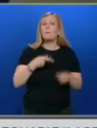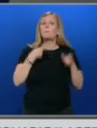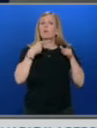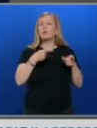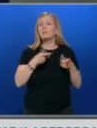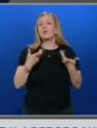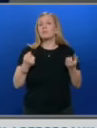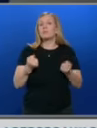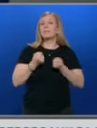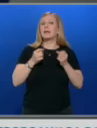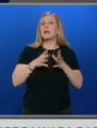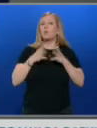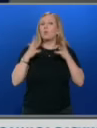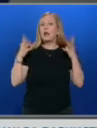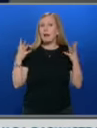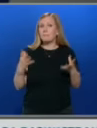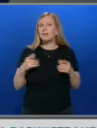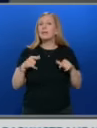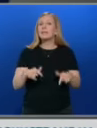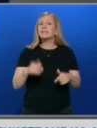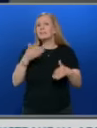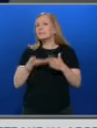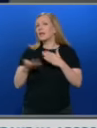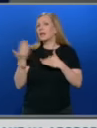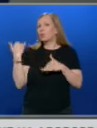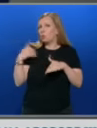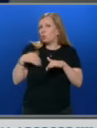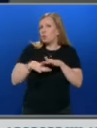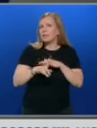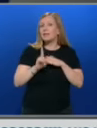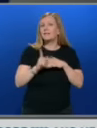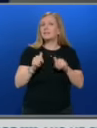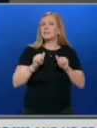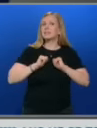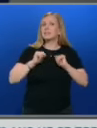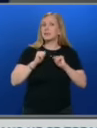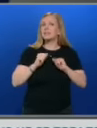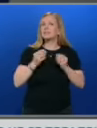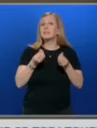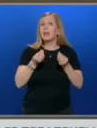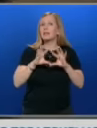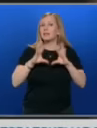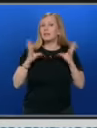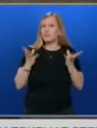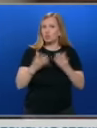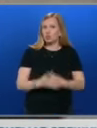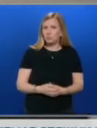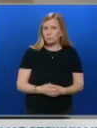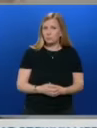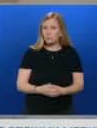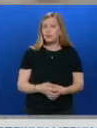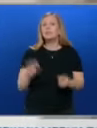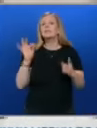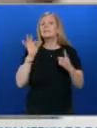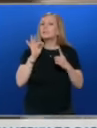графикът на дълбоката държава. И зад колисието трябва да бъде спазен с цената на всичко. Според Гешев,